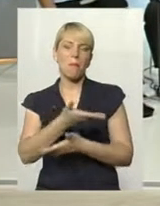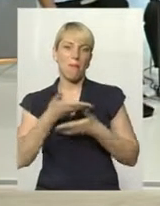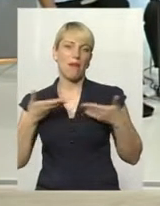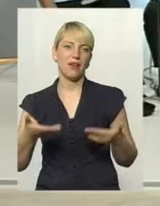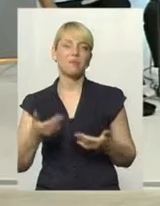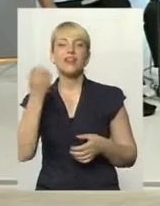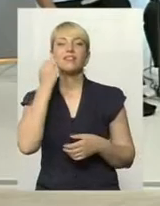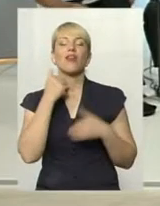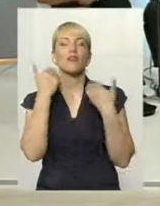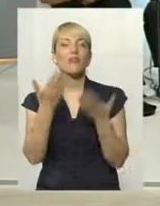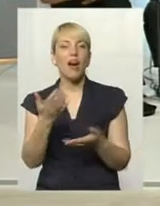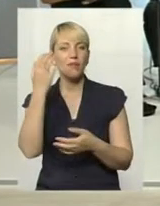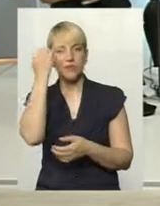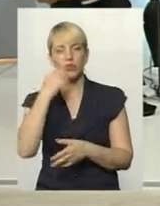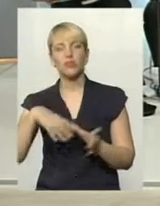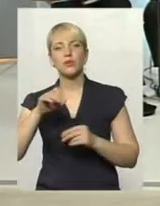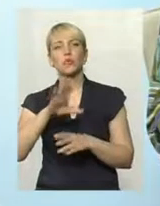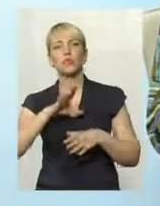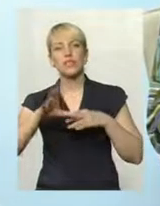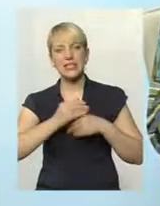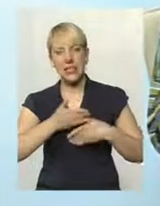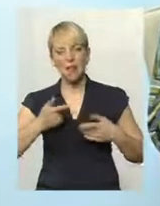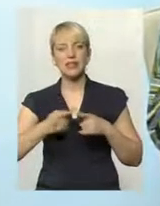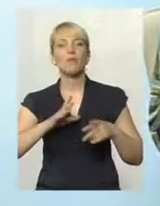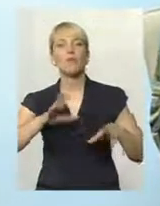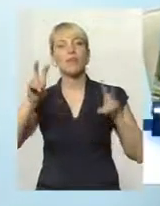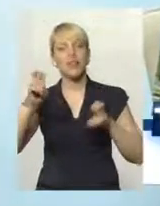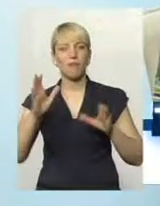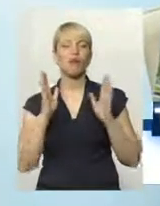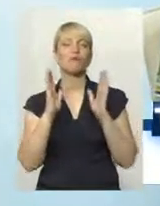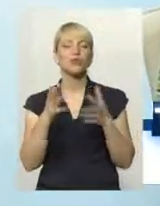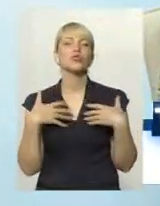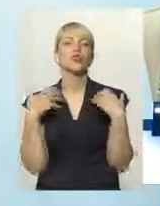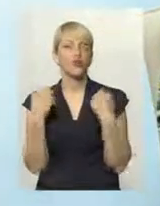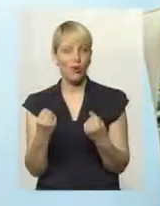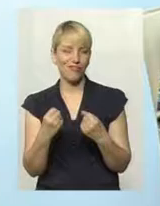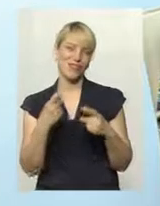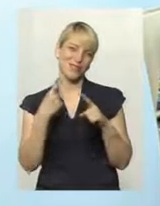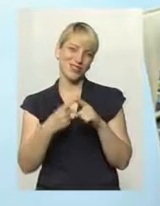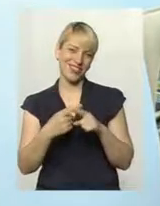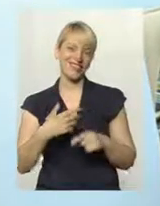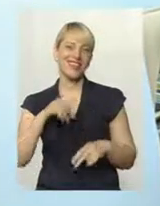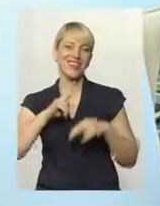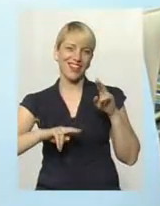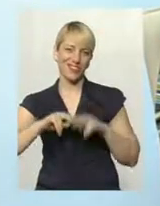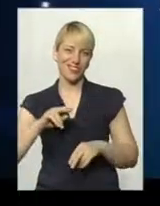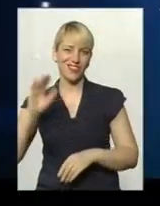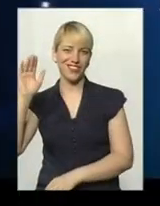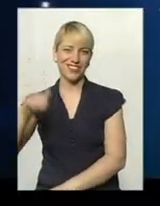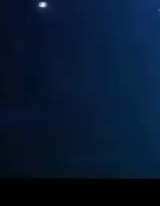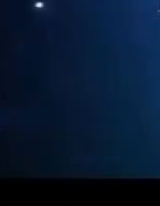Дякую вам, дякую всім, хто був із нами. Це була тема «Будьте здорові і позитивно налаштовані». Побачимось!